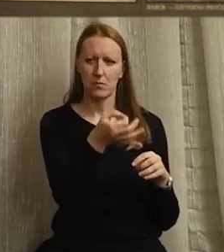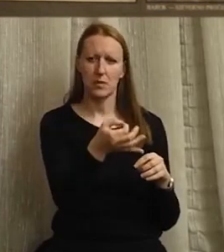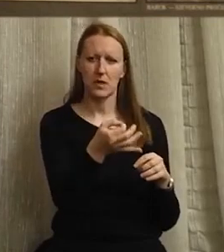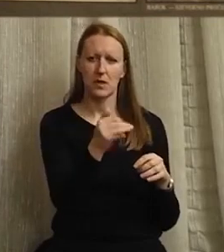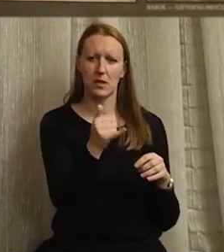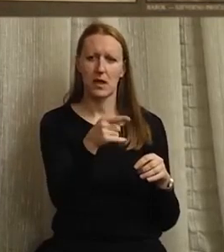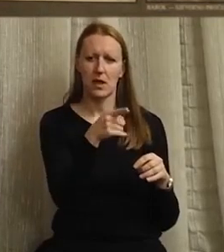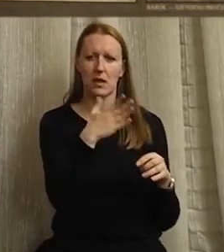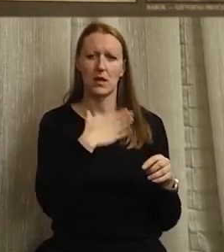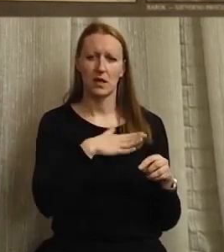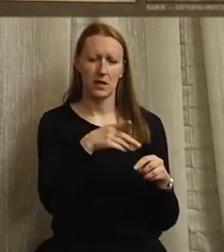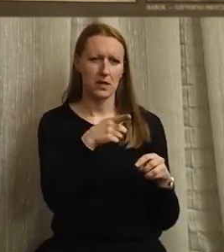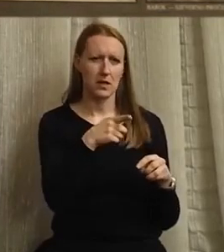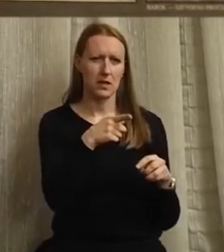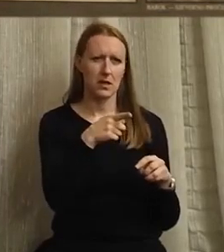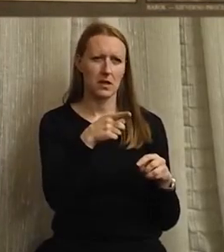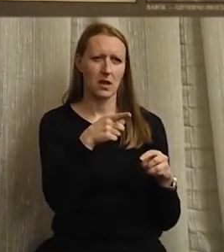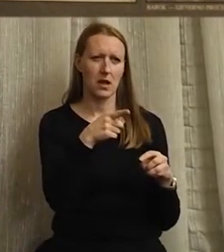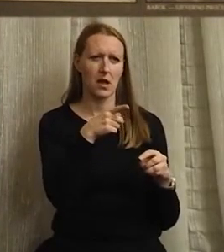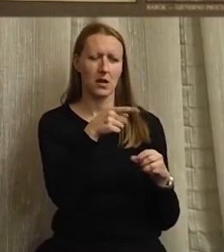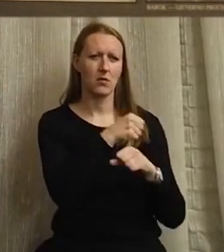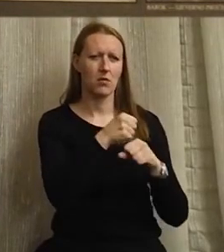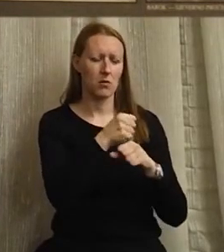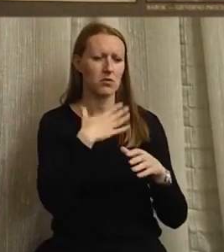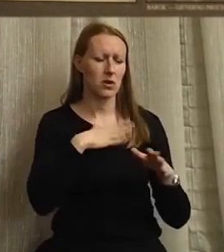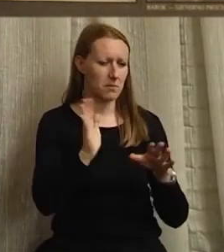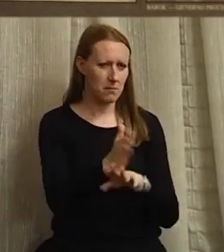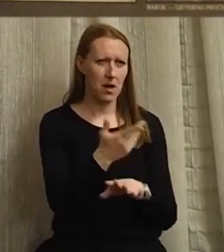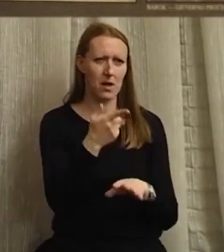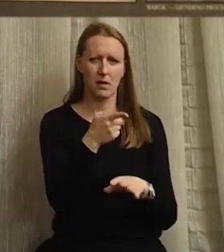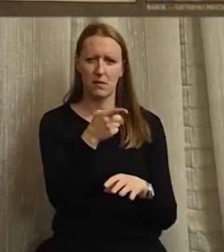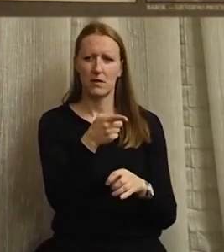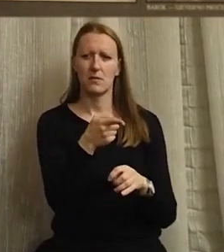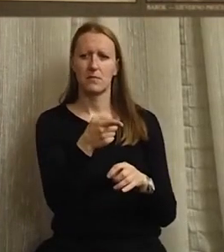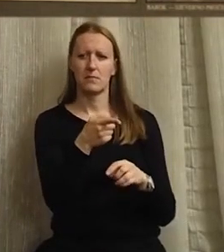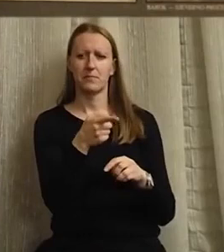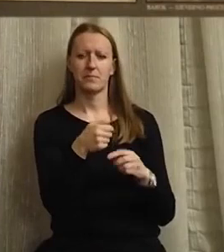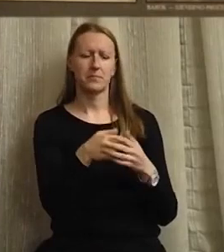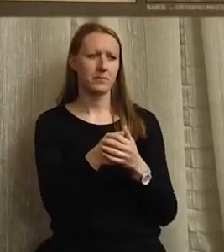da li bi vi htjeli pomoći nam da tu bombu maknemo, odnosno minu.